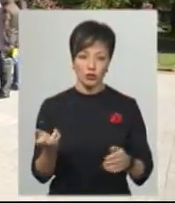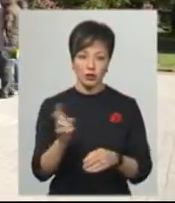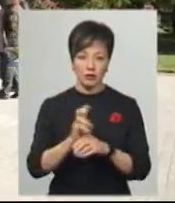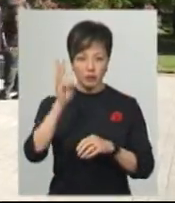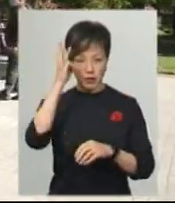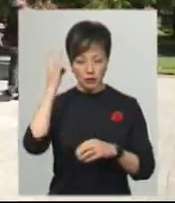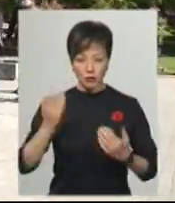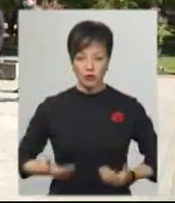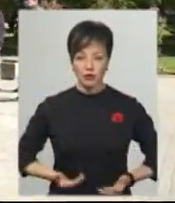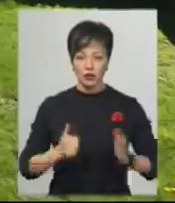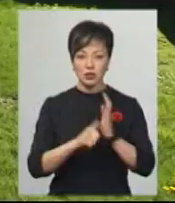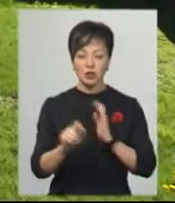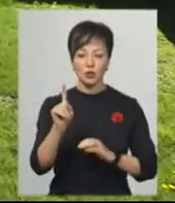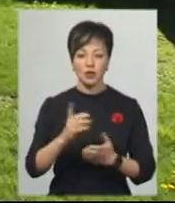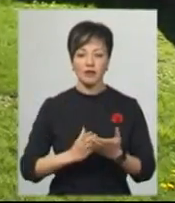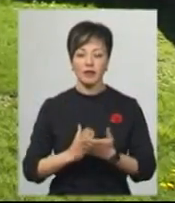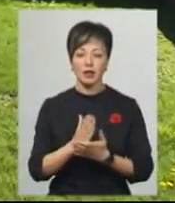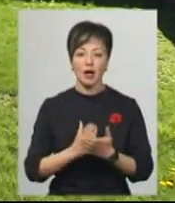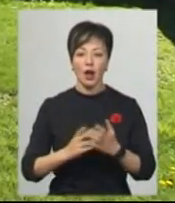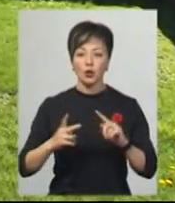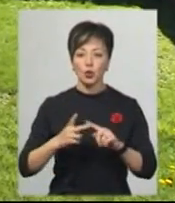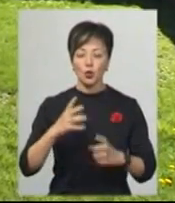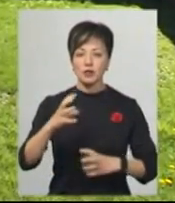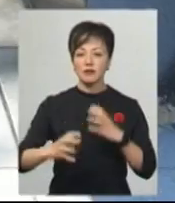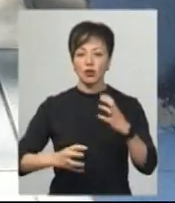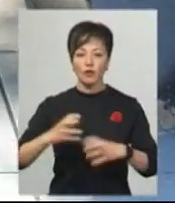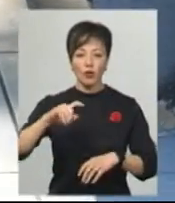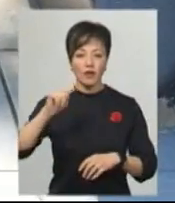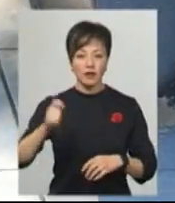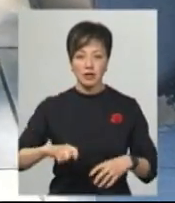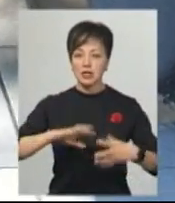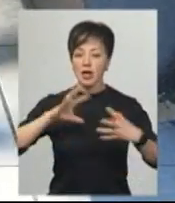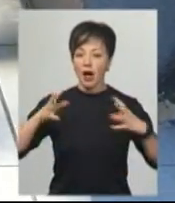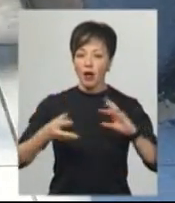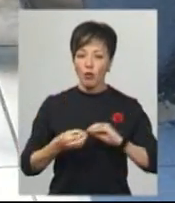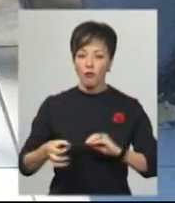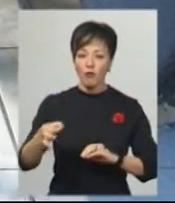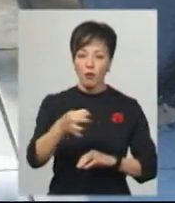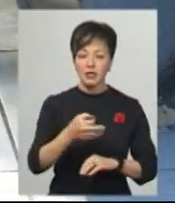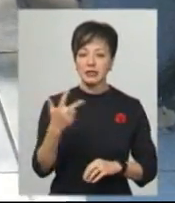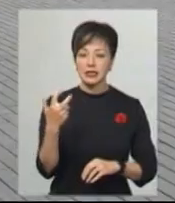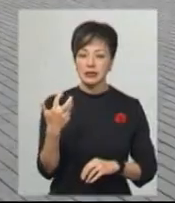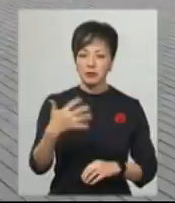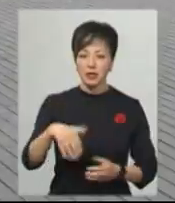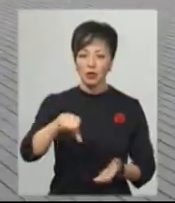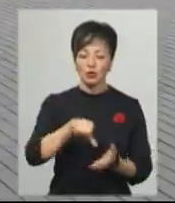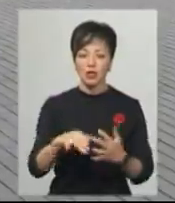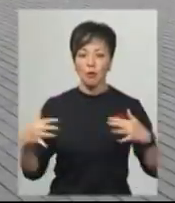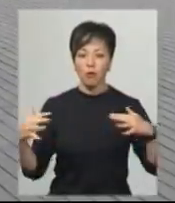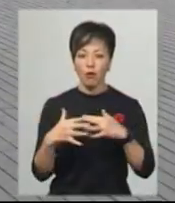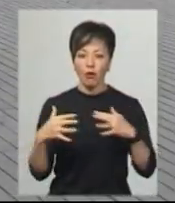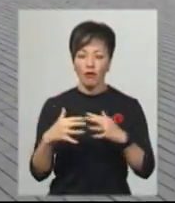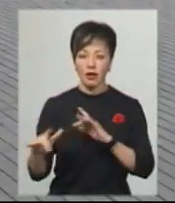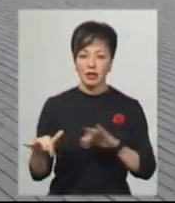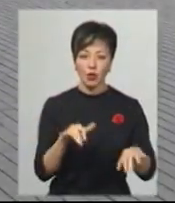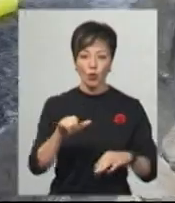Хмельницькому проживає 61 ветеран Другої світової війни, каже Монір Садиков. Загалом в області налічуються 350 учасників бойових дій у війні,